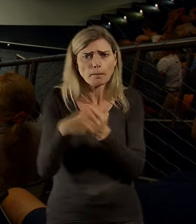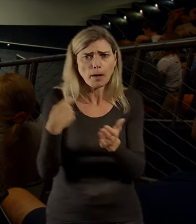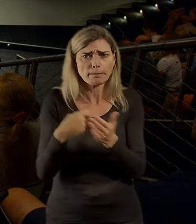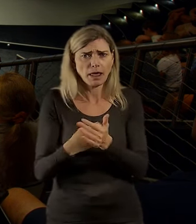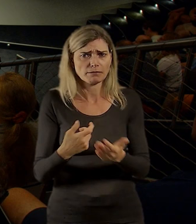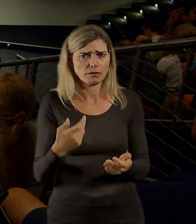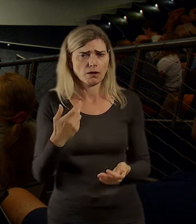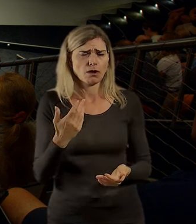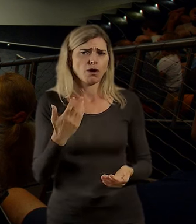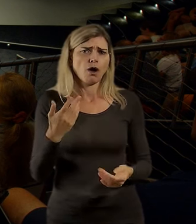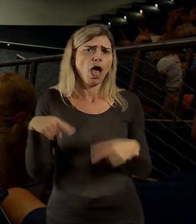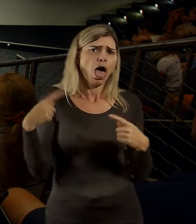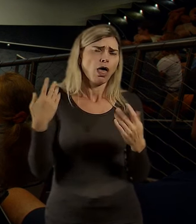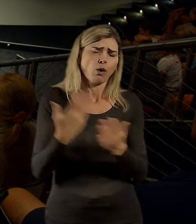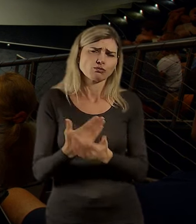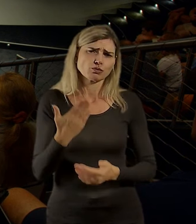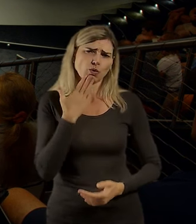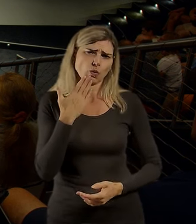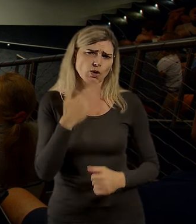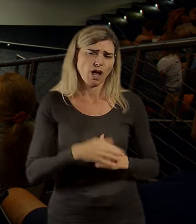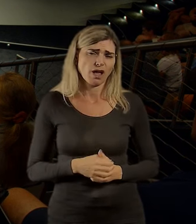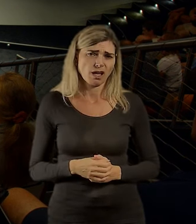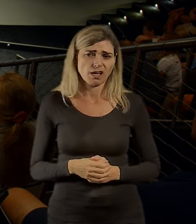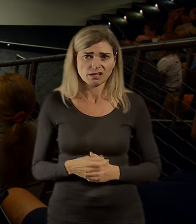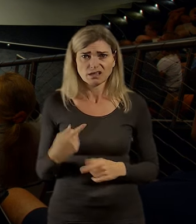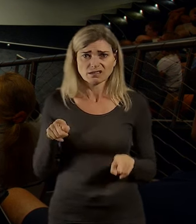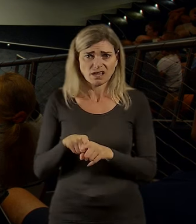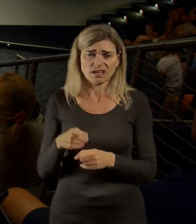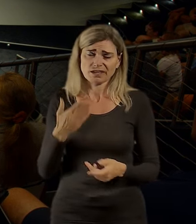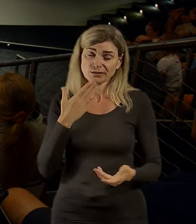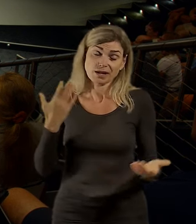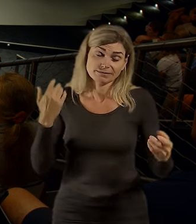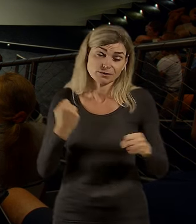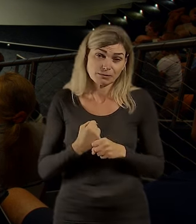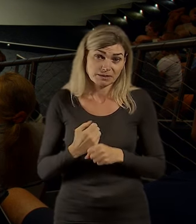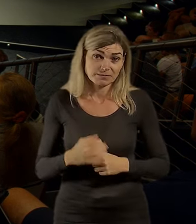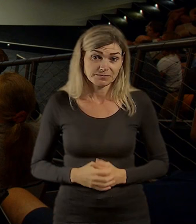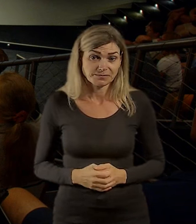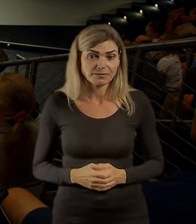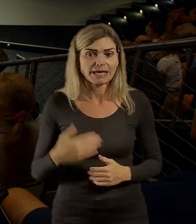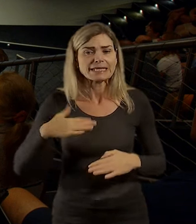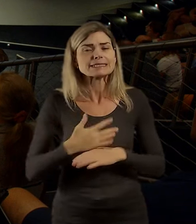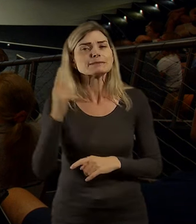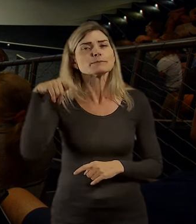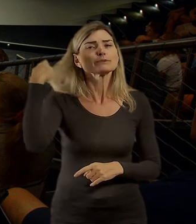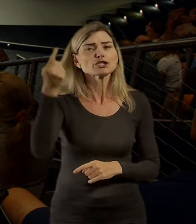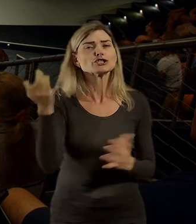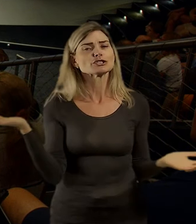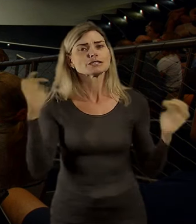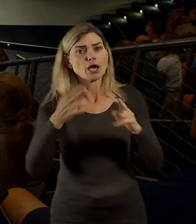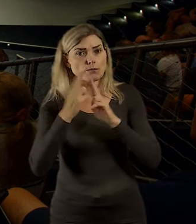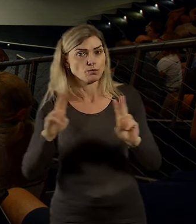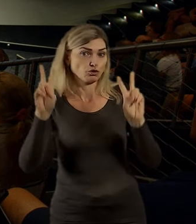konzervativní. Mně taky, ale já myslím, že možná bychom se mohli v nějakém příštím dílu věnovat třeba